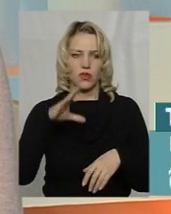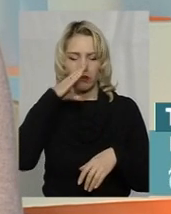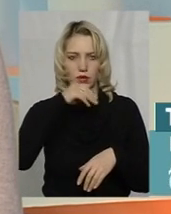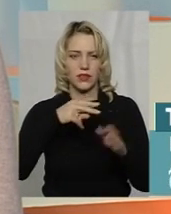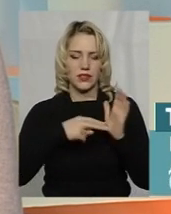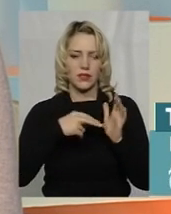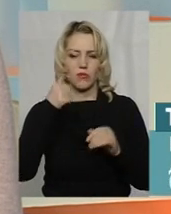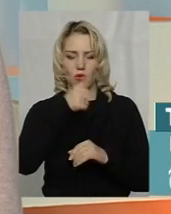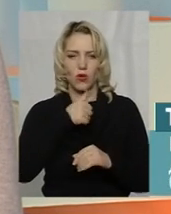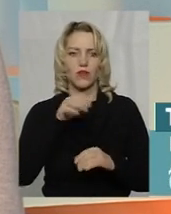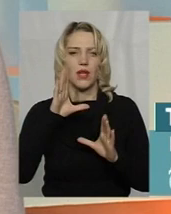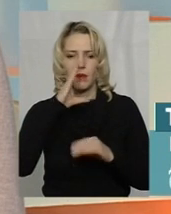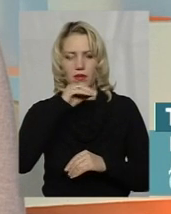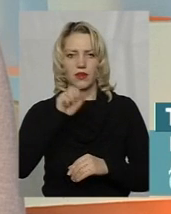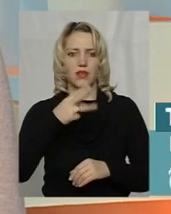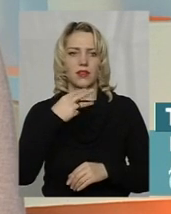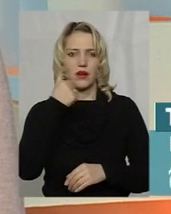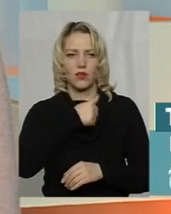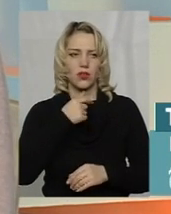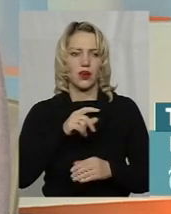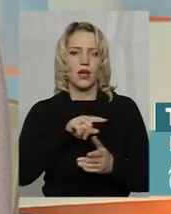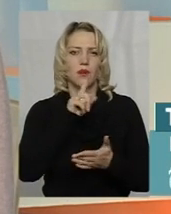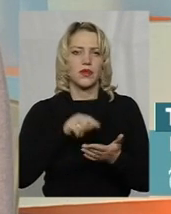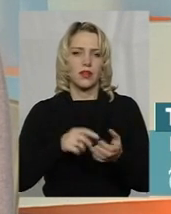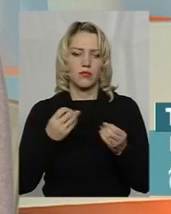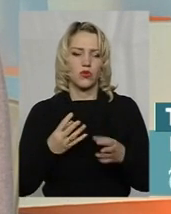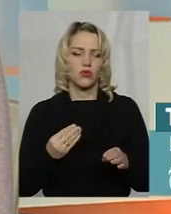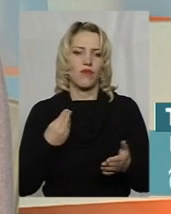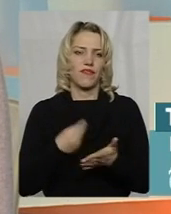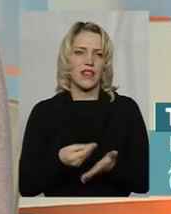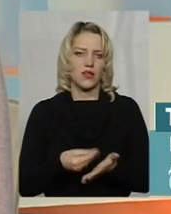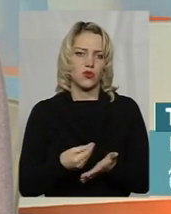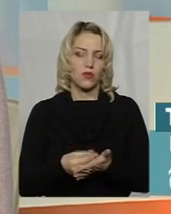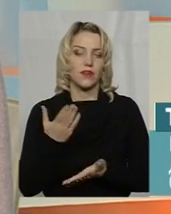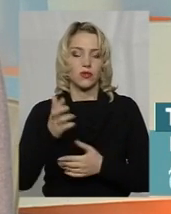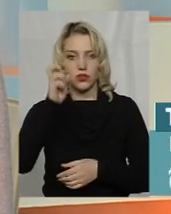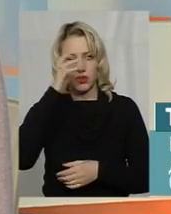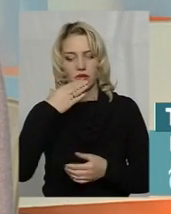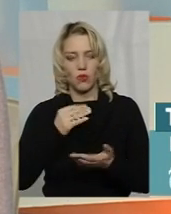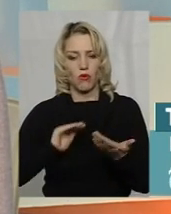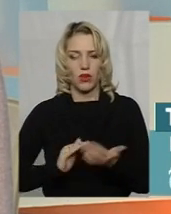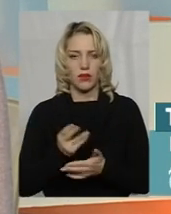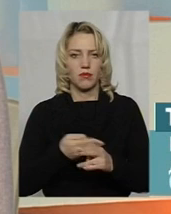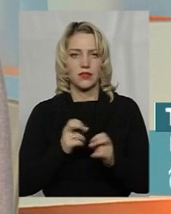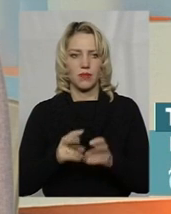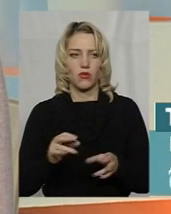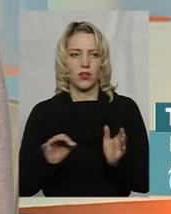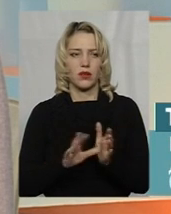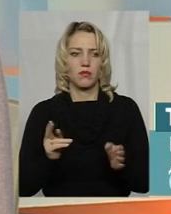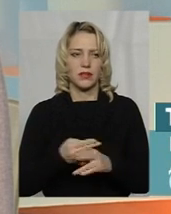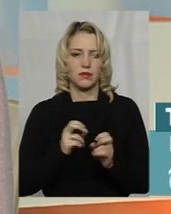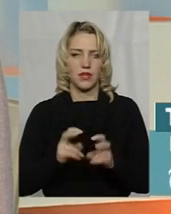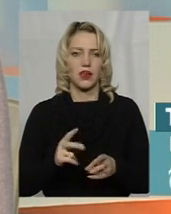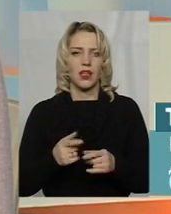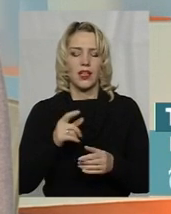років, можливо, вкластися в термін вісім років. Питання фінансування. Якщо держава в своїй політиці, в політиці безпеці, енергетичної безпеці,